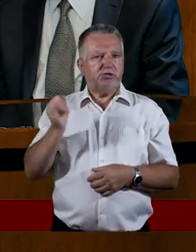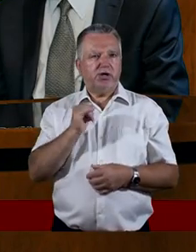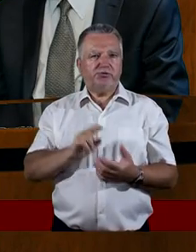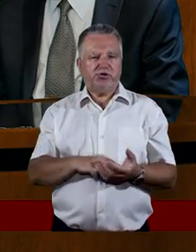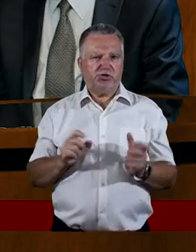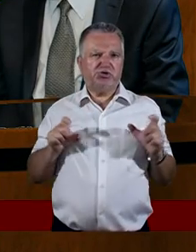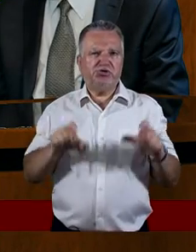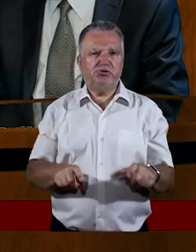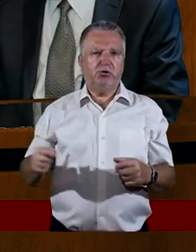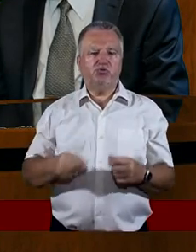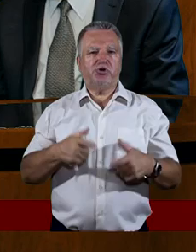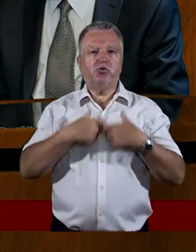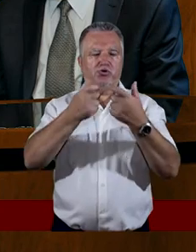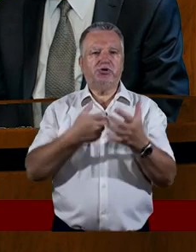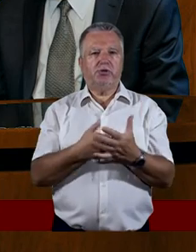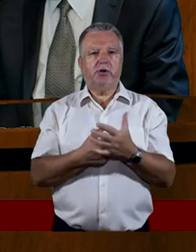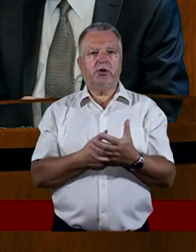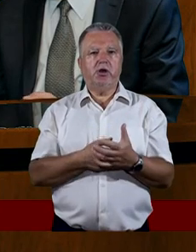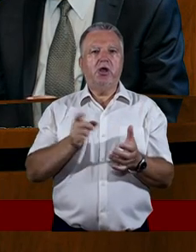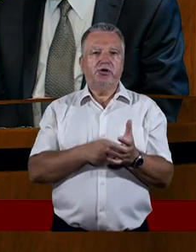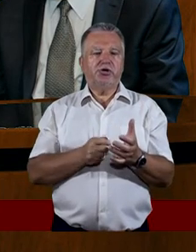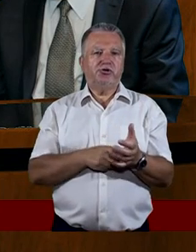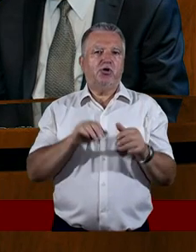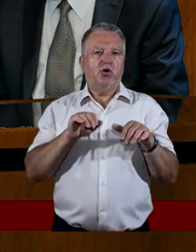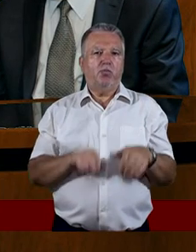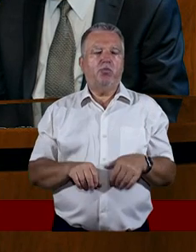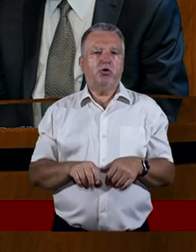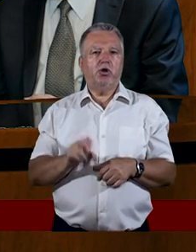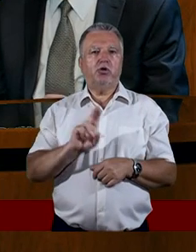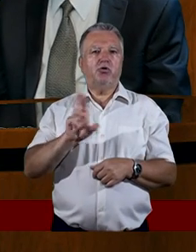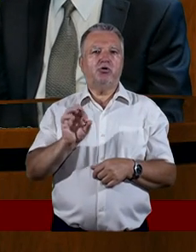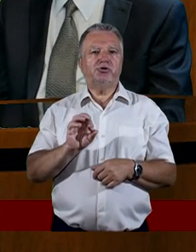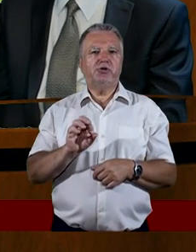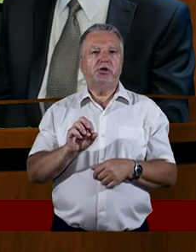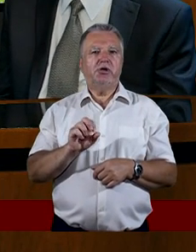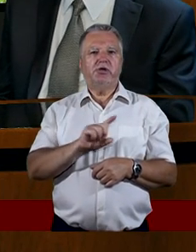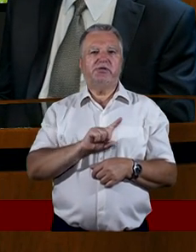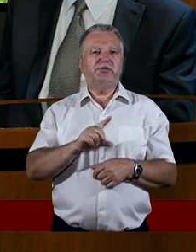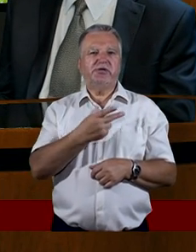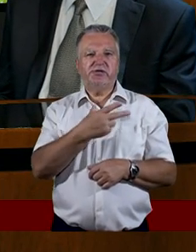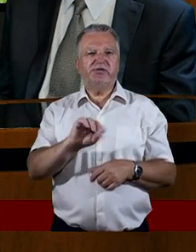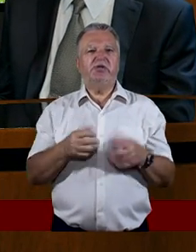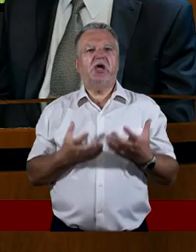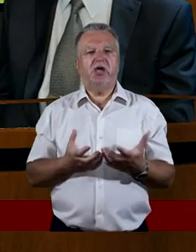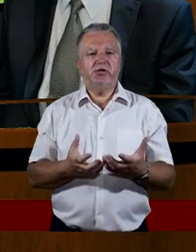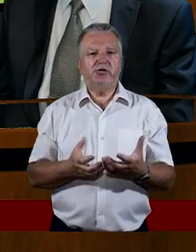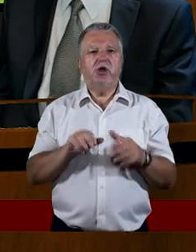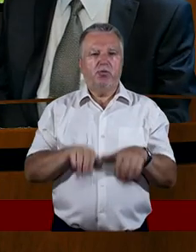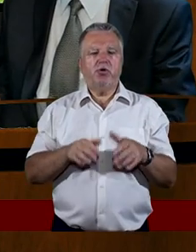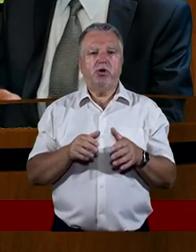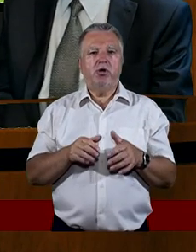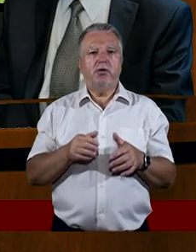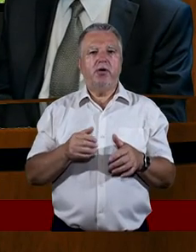zgadzam się z tym, ponieważ bardzo często może być tak, że ja kogoś mogę zniechęcić. Ja mam się modlić do Boga